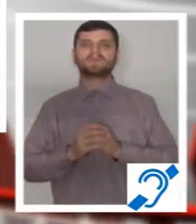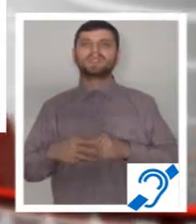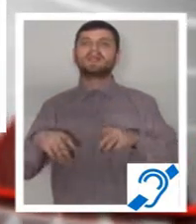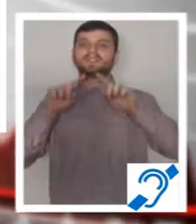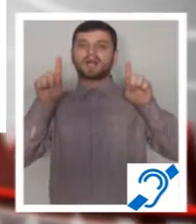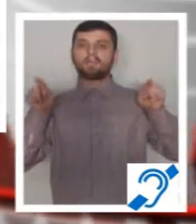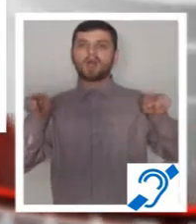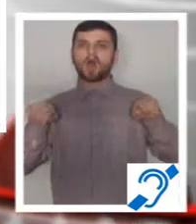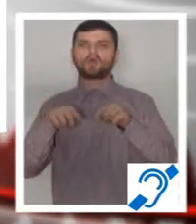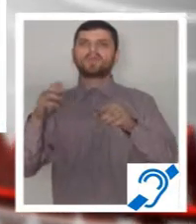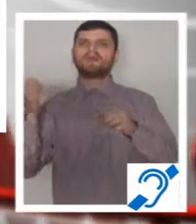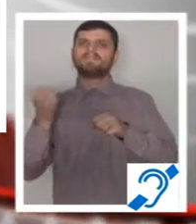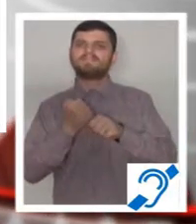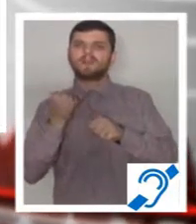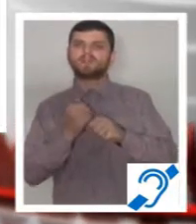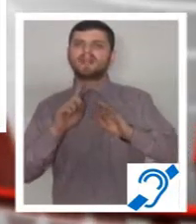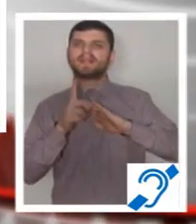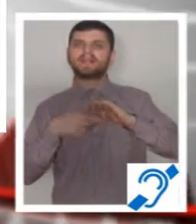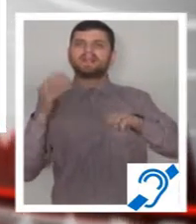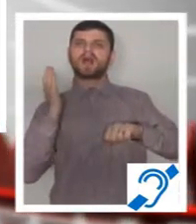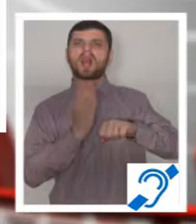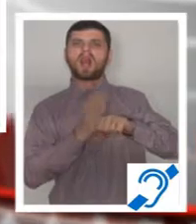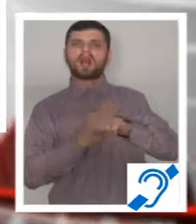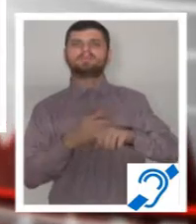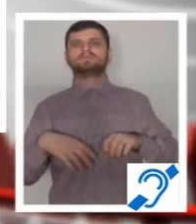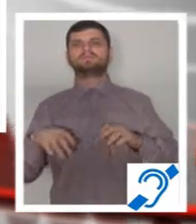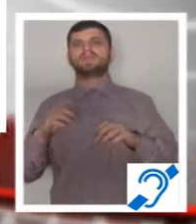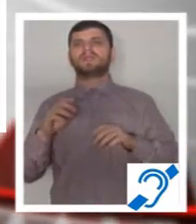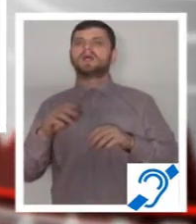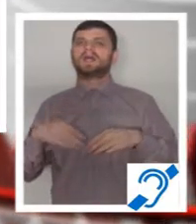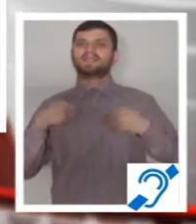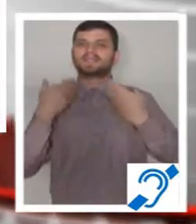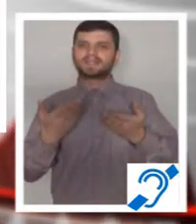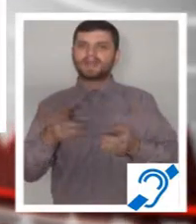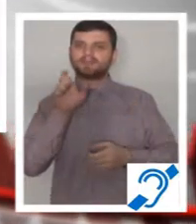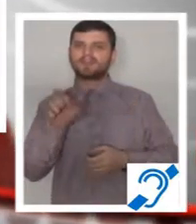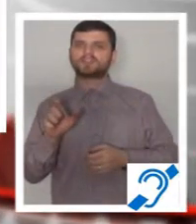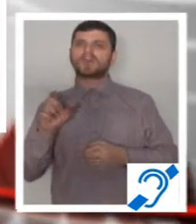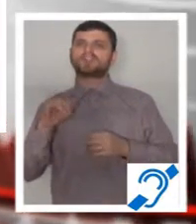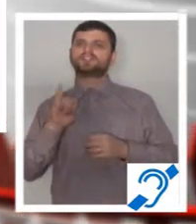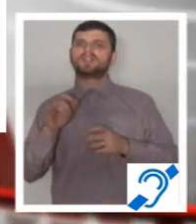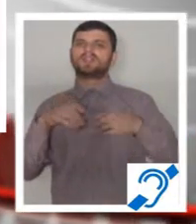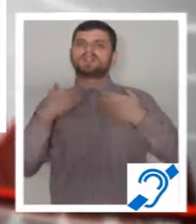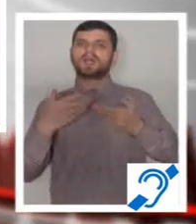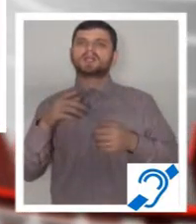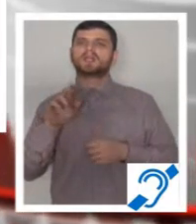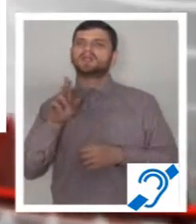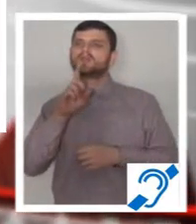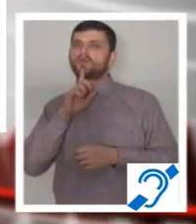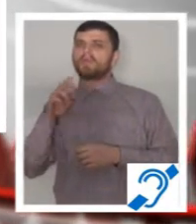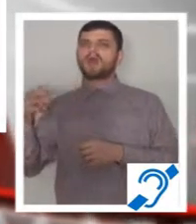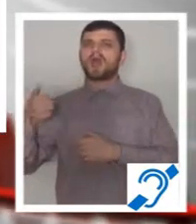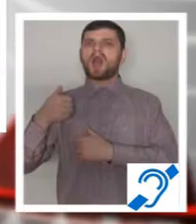metaloplastie sau lemn fac parte din colecția colonelului Virgil Ungureanu, fost elev al acestei școli. Lucrările au fost donate